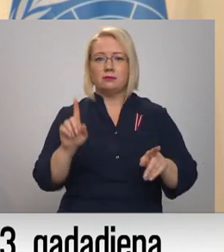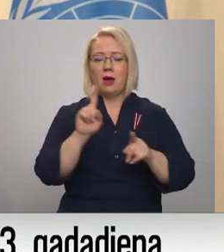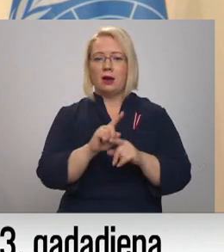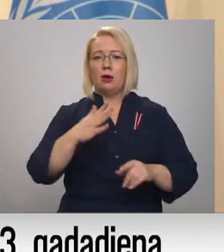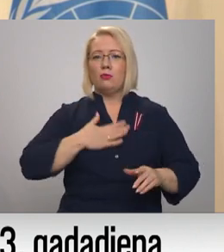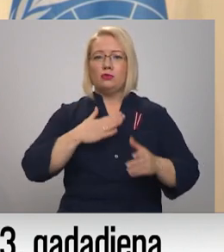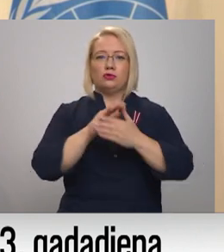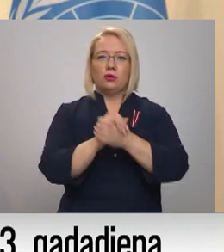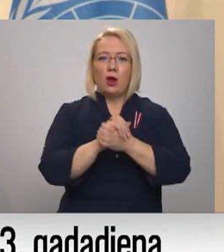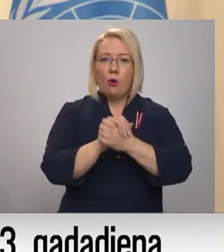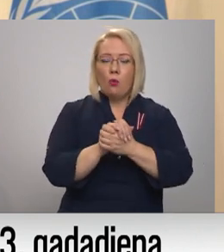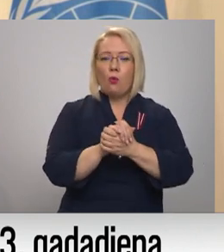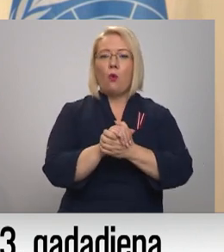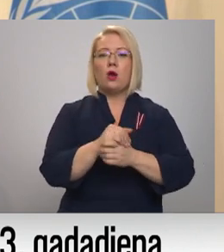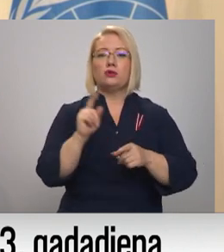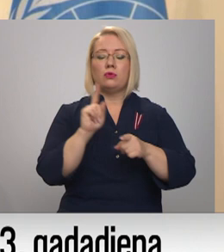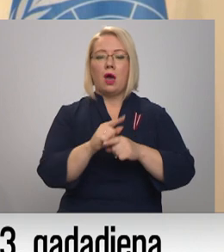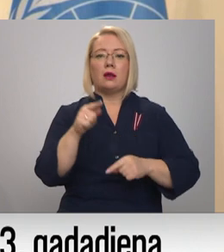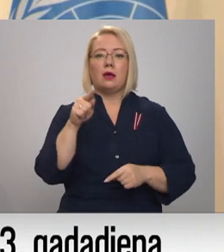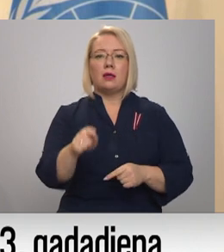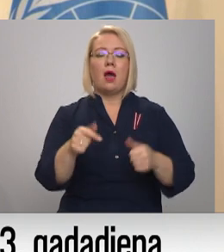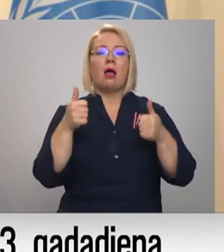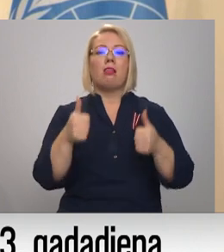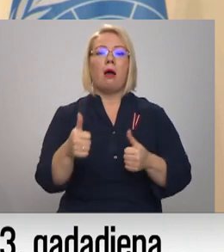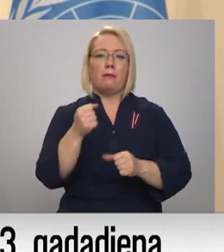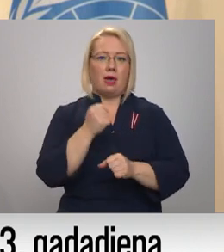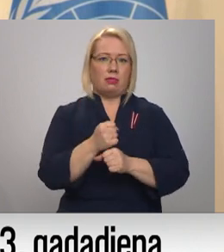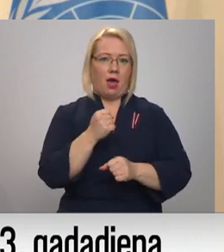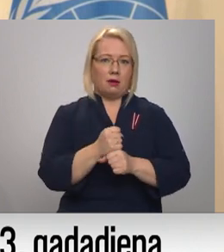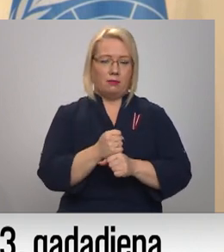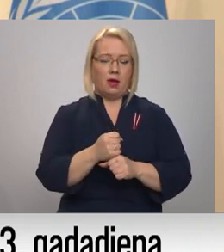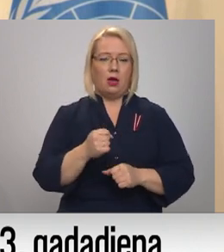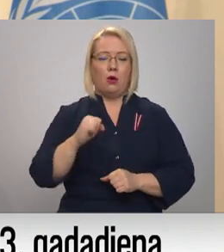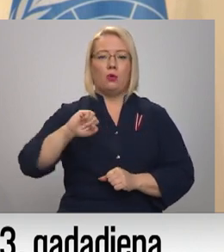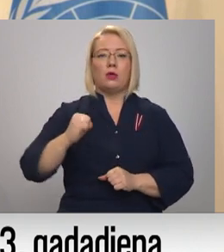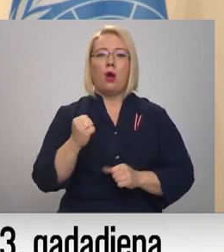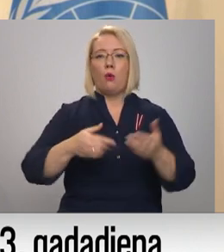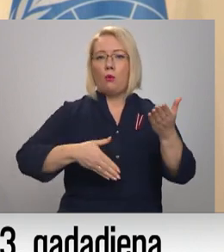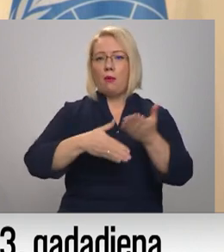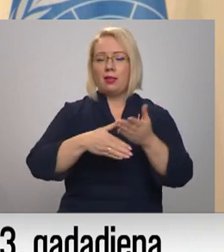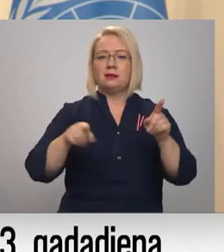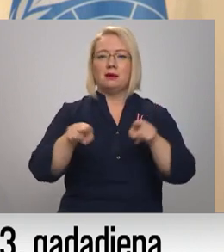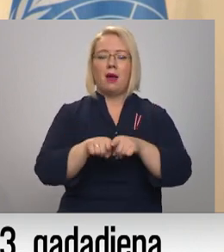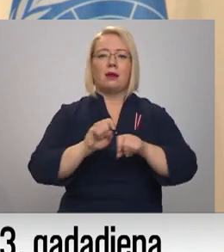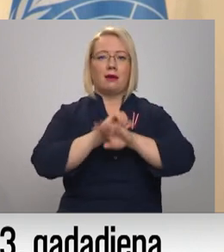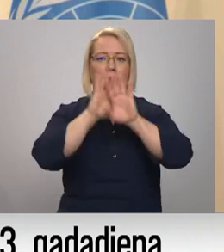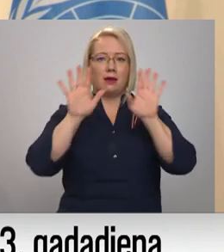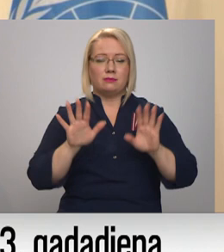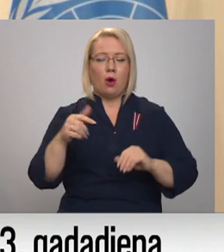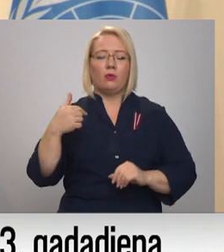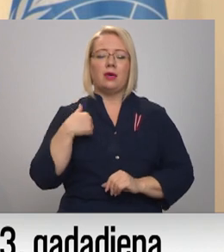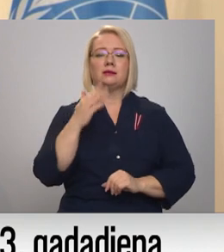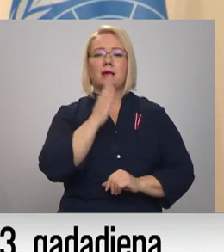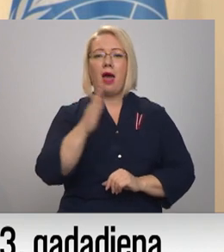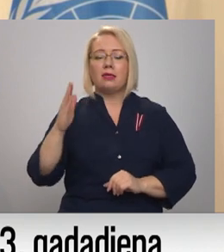draugos. Arī labie darbi un draugu palīdzību arī gaisma. Līdz ar to es katram